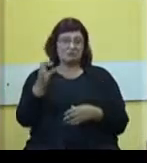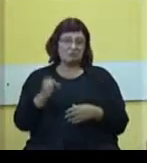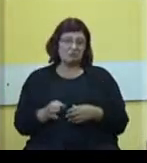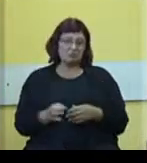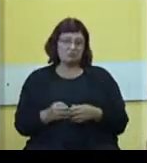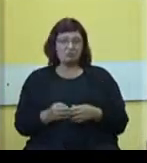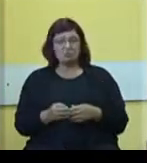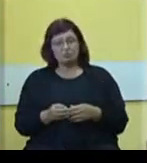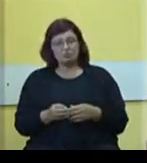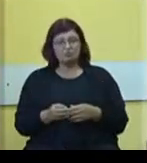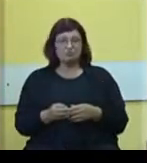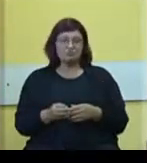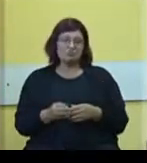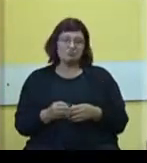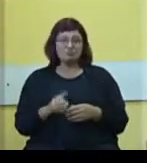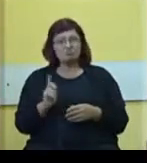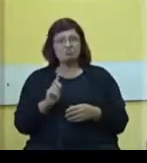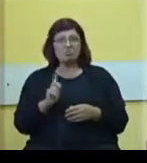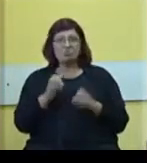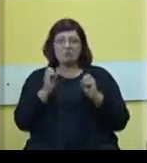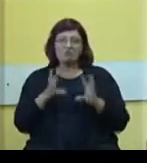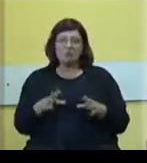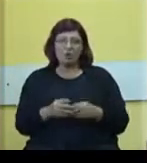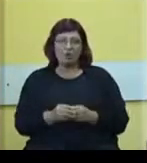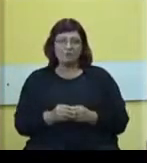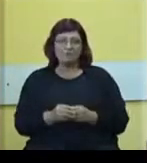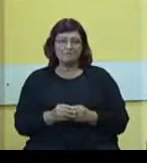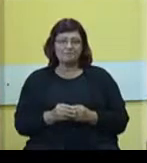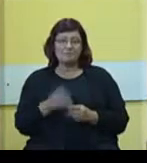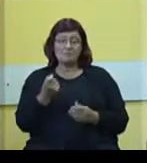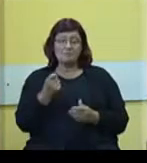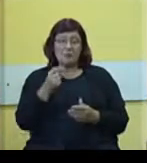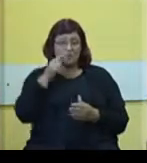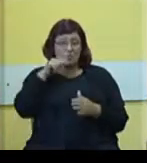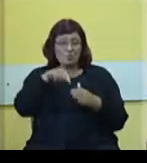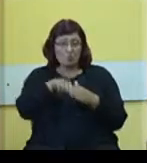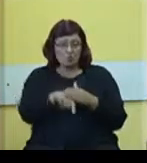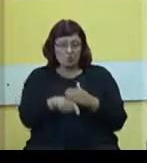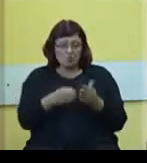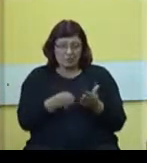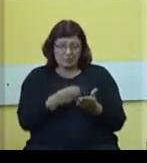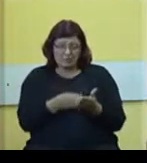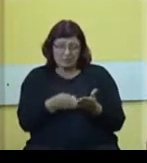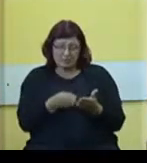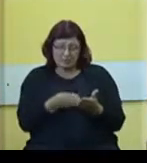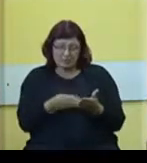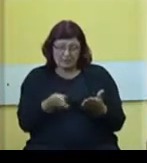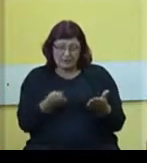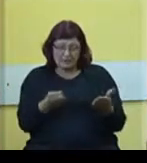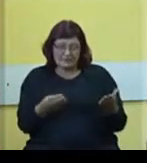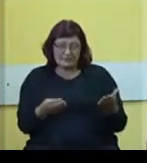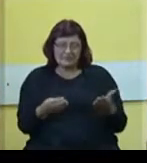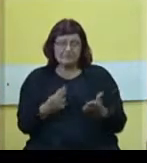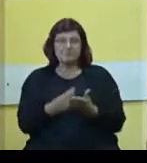ne zvuči ni tako loše. Čim se malo podrobnije pogleda, pa evo samo pogledamo raskode